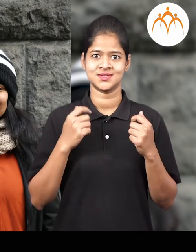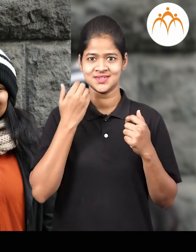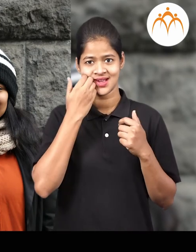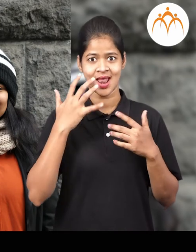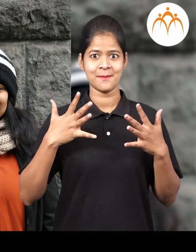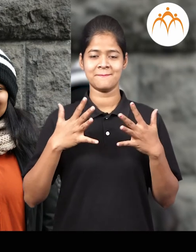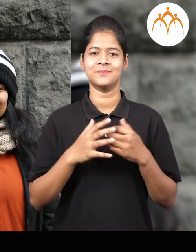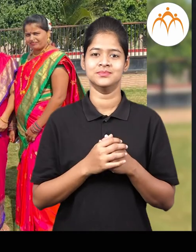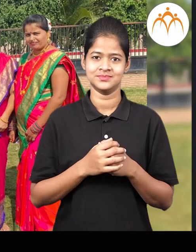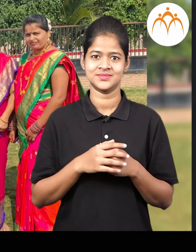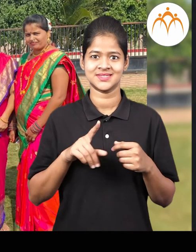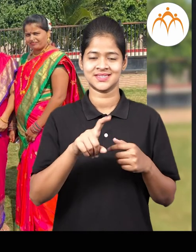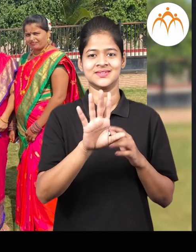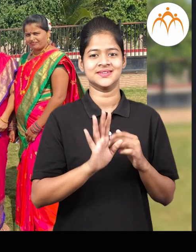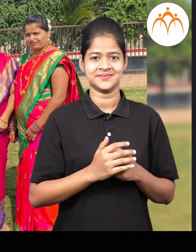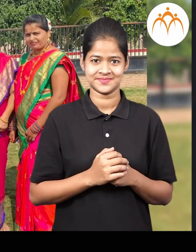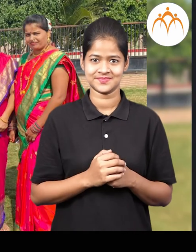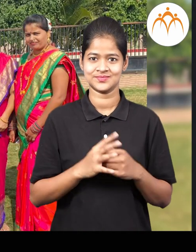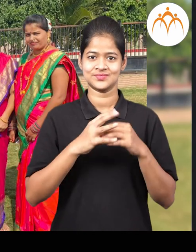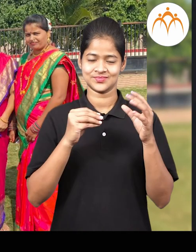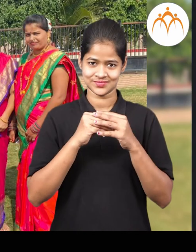जरीचे